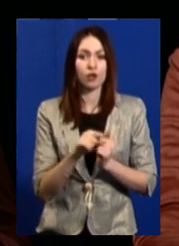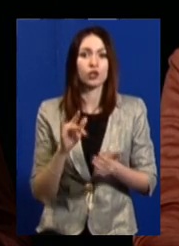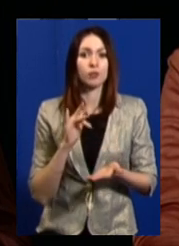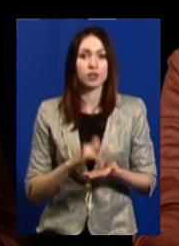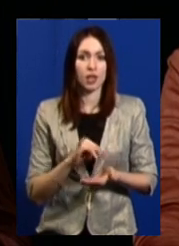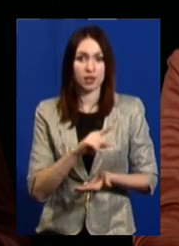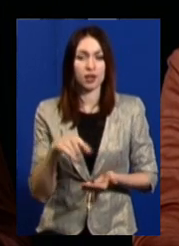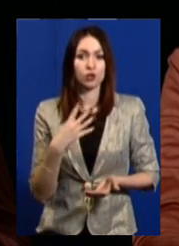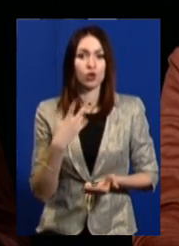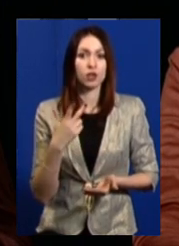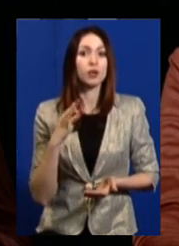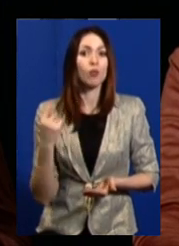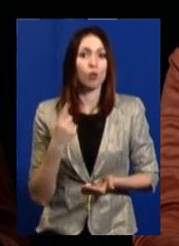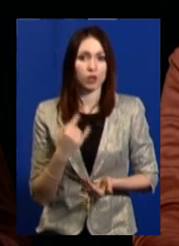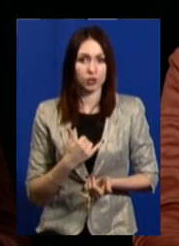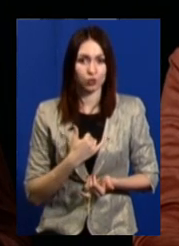43 по області у нас,